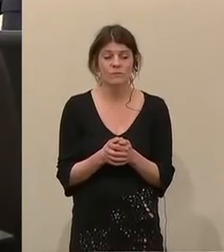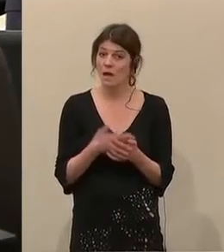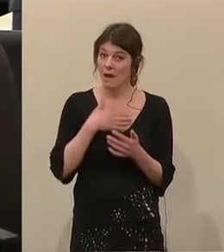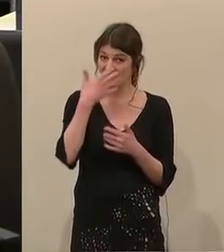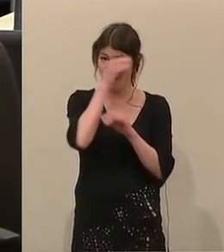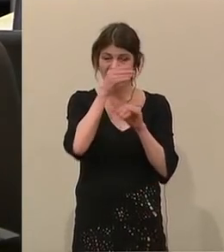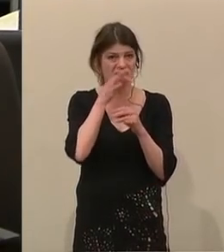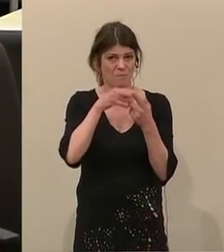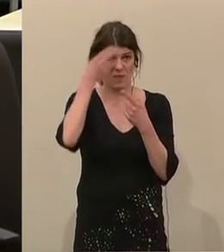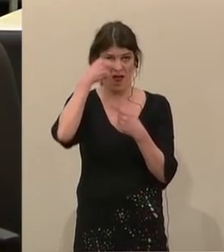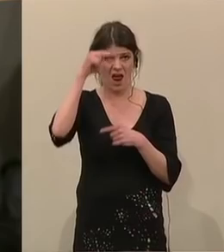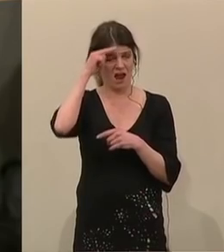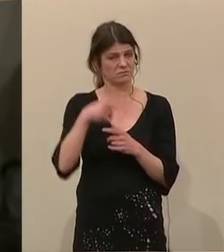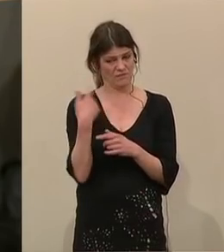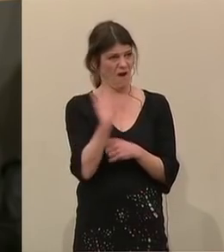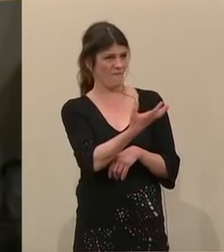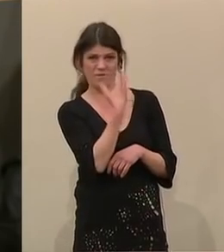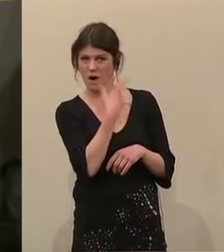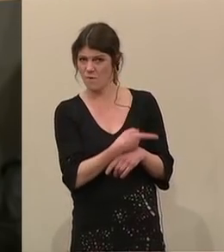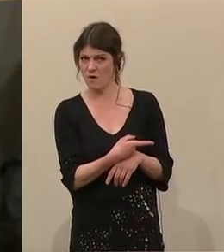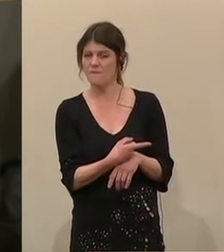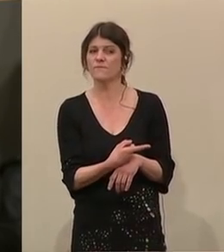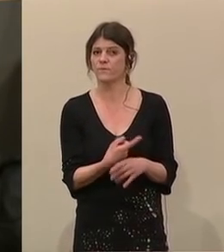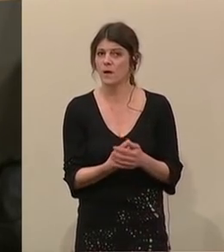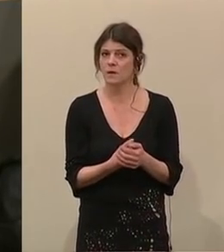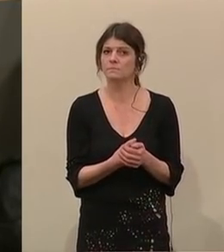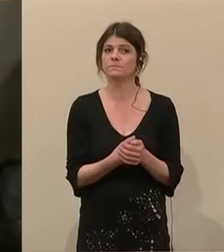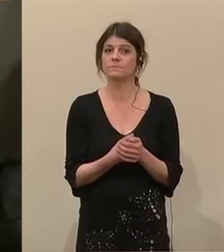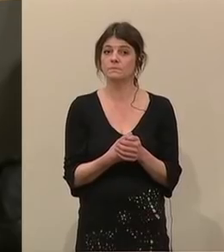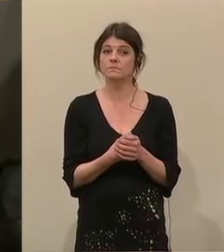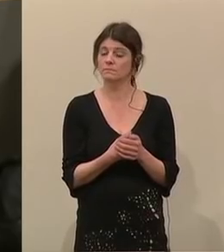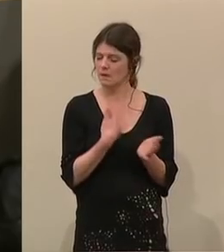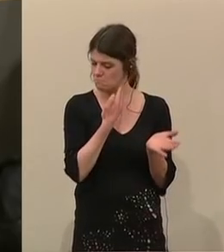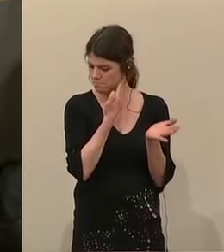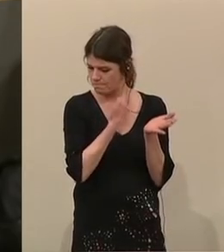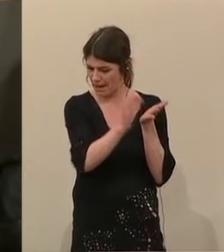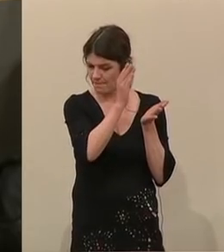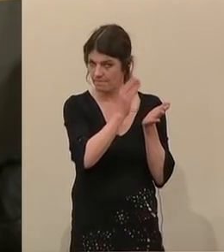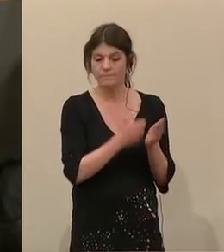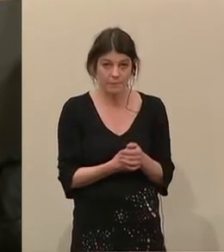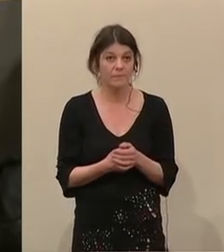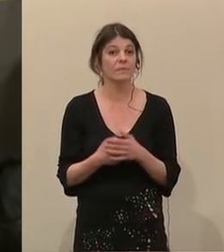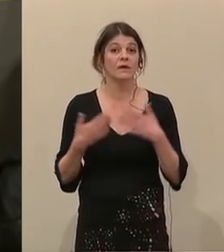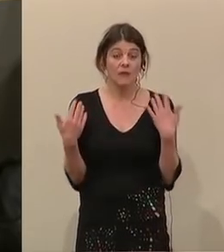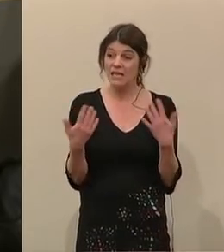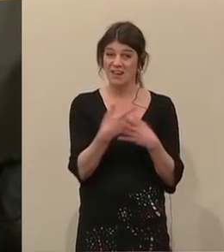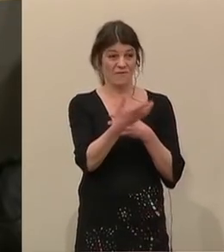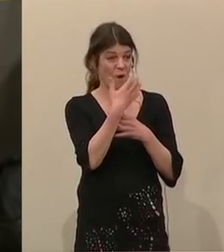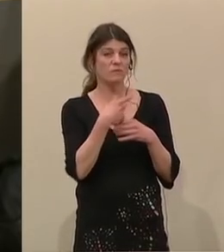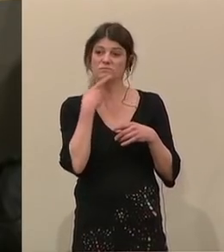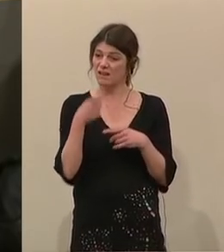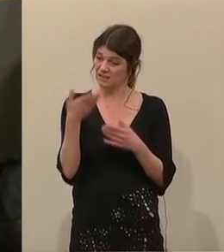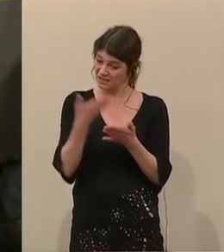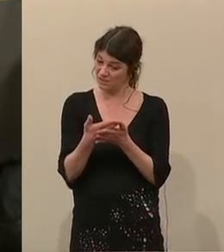ich weise den Vorwurf ganz, ganz entschieden zurück, dass eine solche